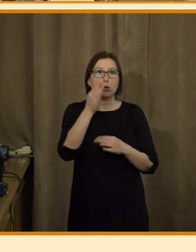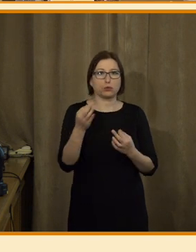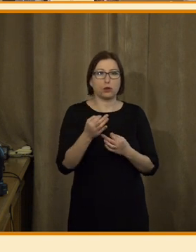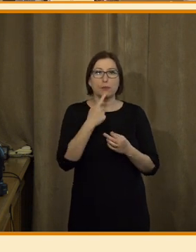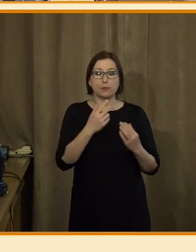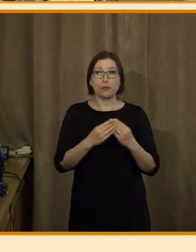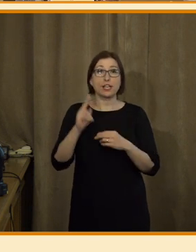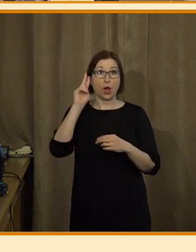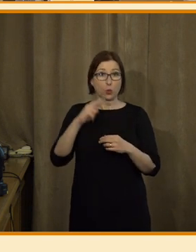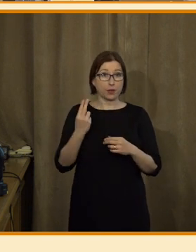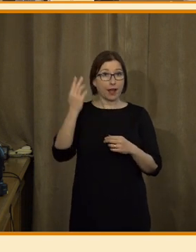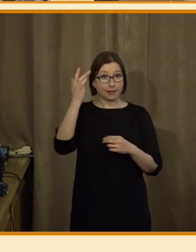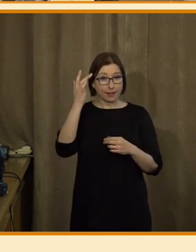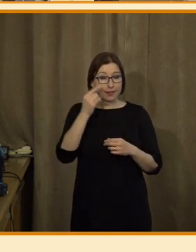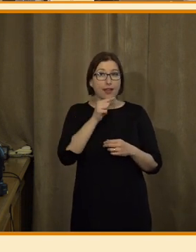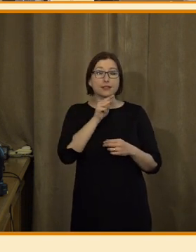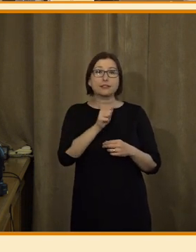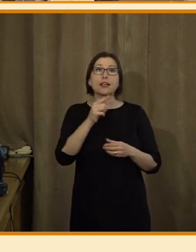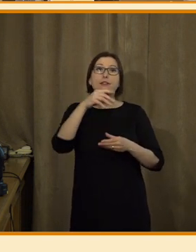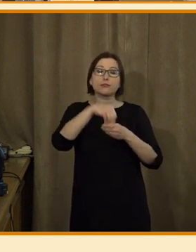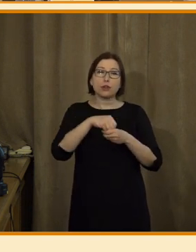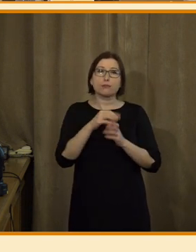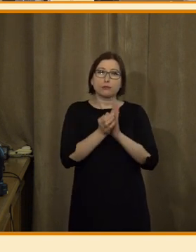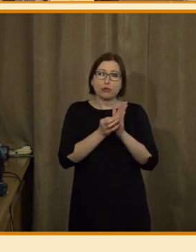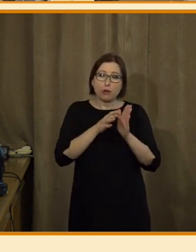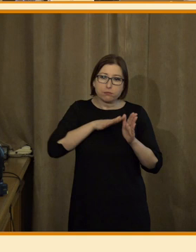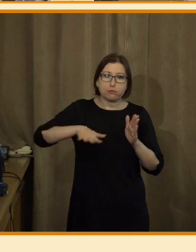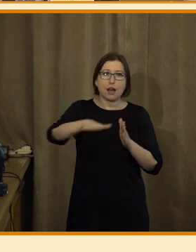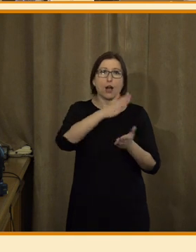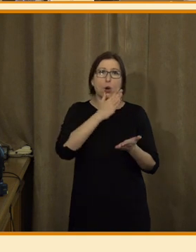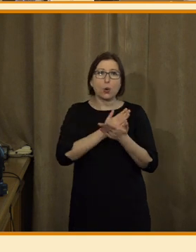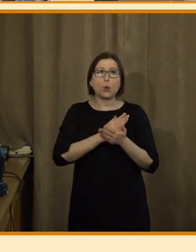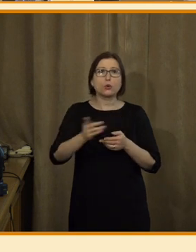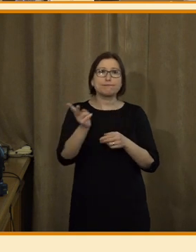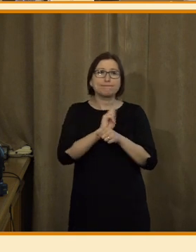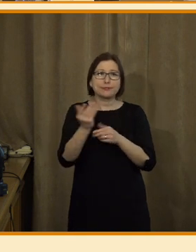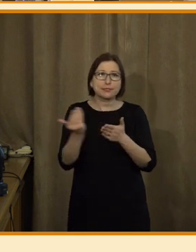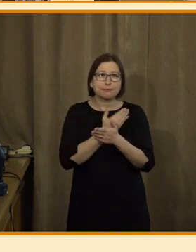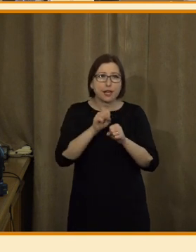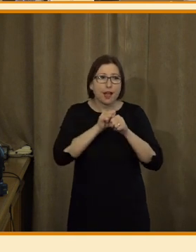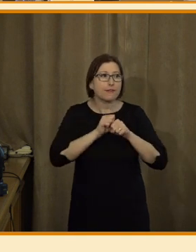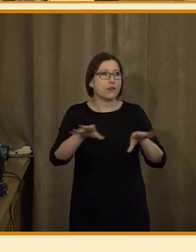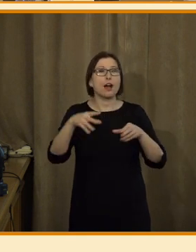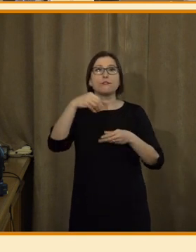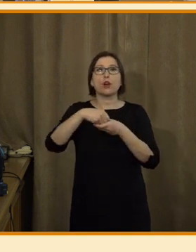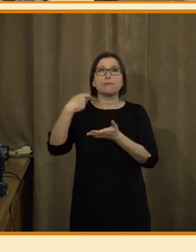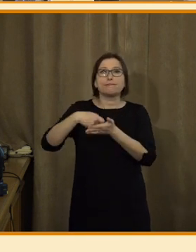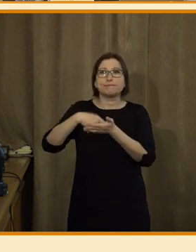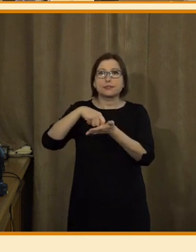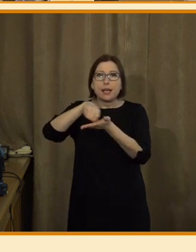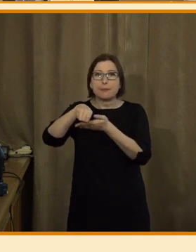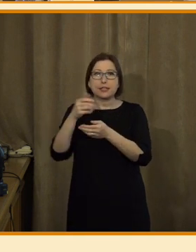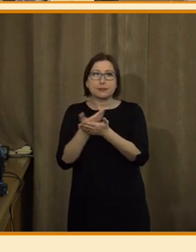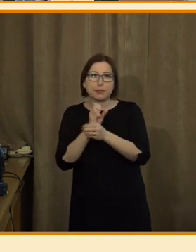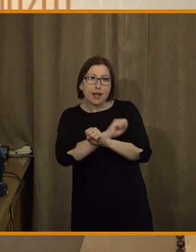v době umělé inteligence, v době fake news a placených zpráv se může